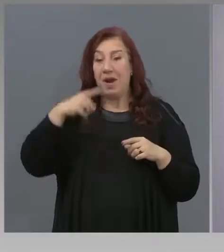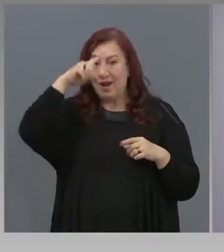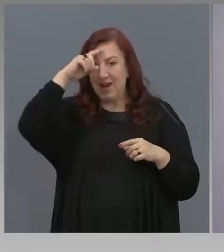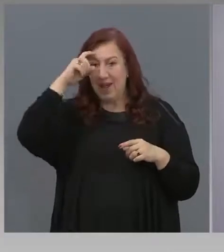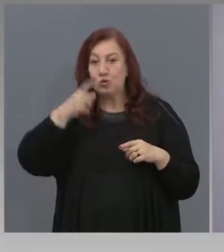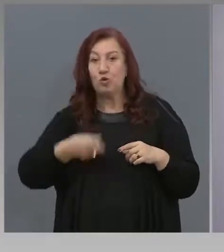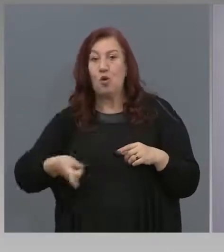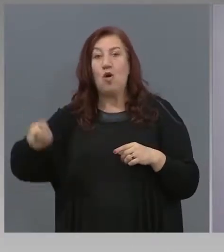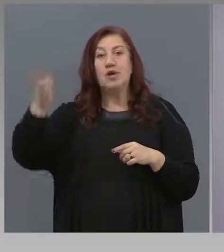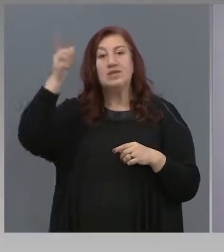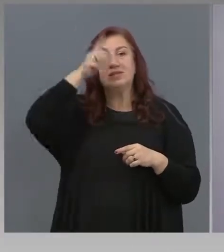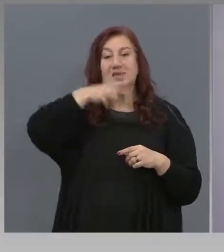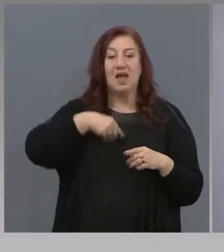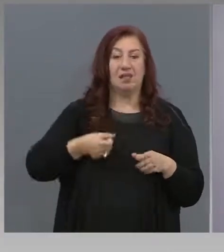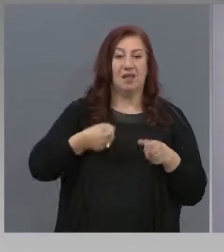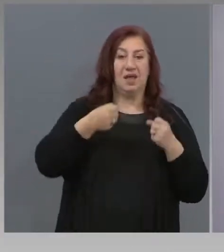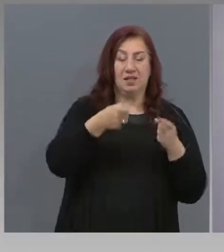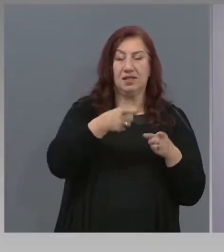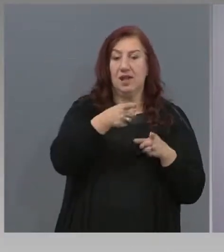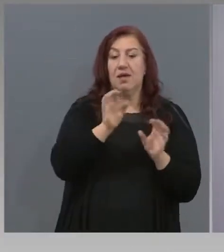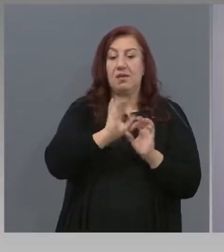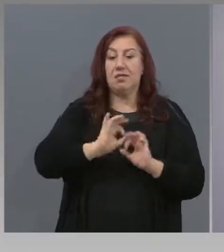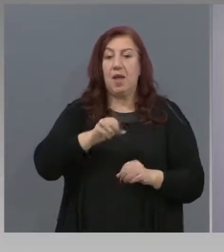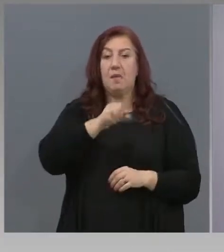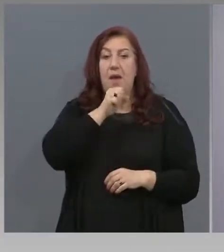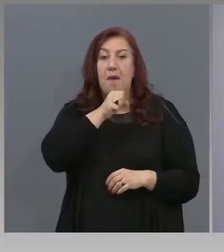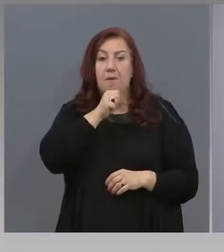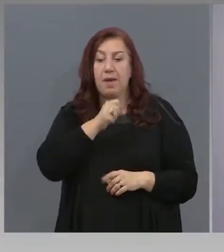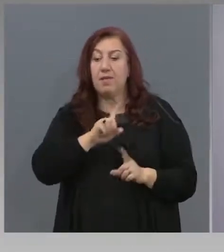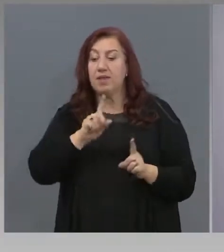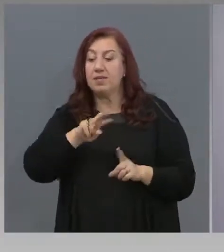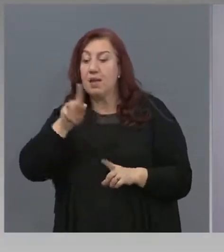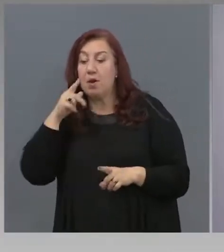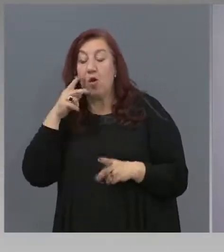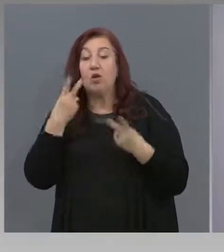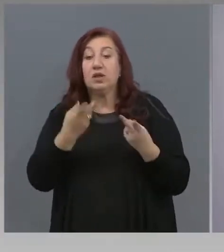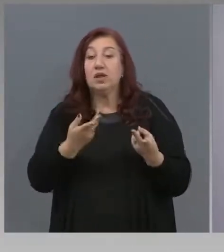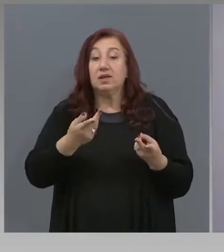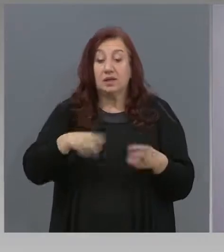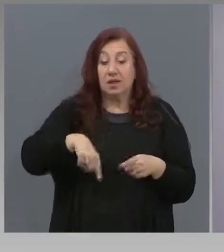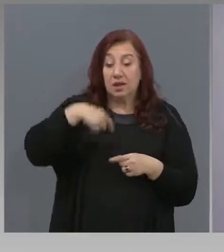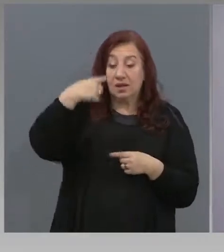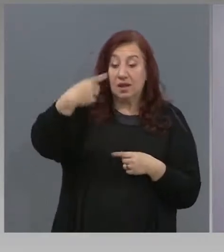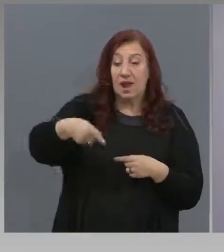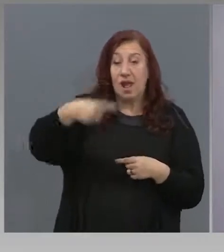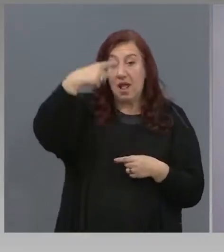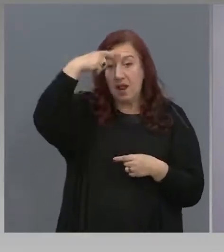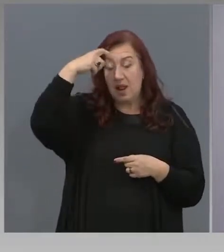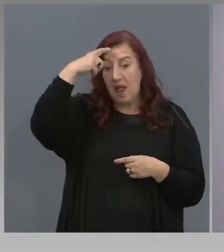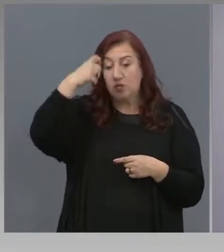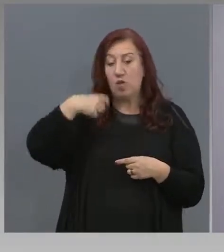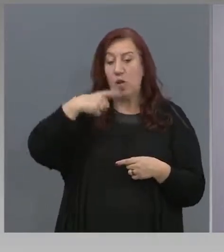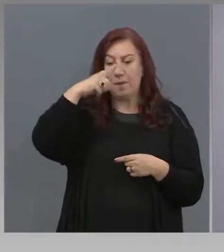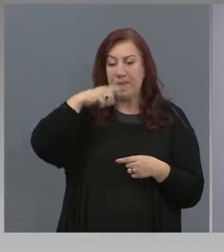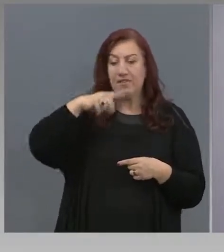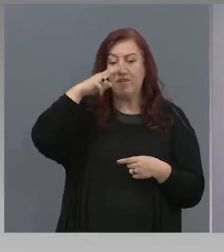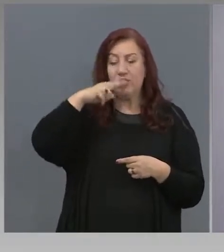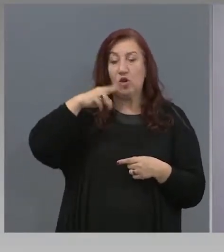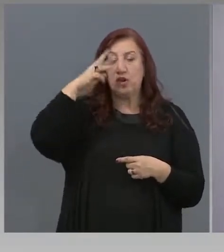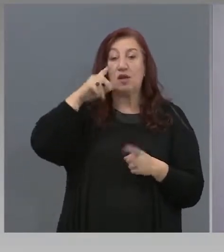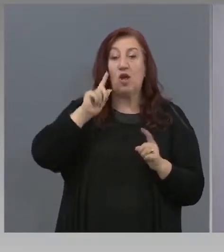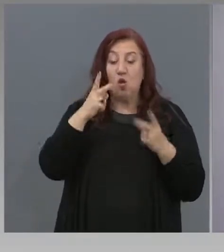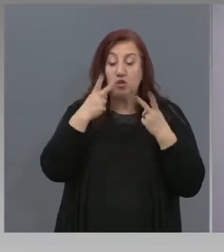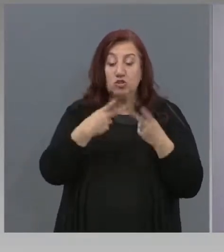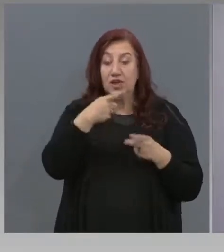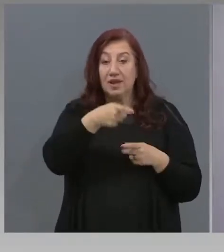естествено. Тъй като те са без баби и без избор реално какво да правят сяло лято с децата си. Най-вече първи, втори, трети клас. Благодаря. Детските